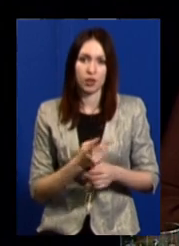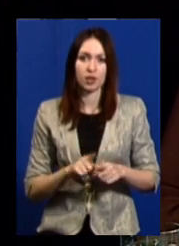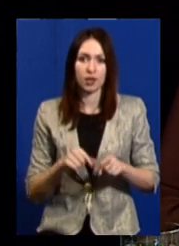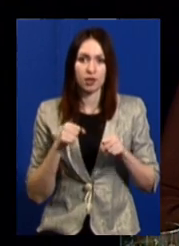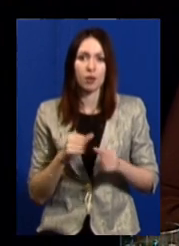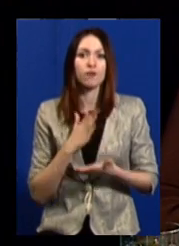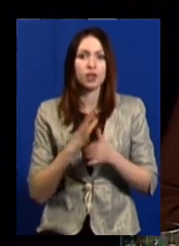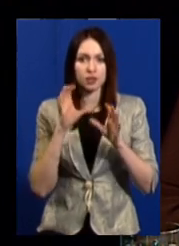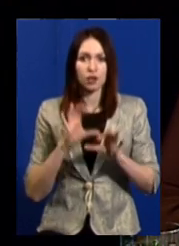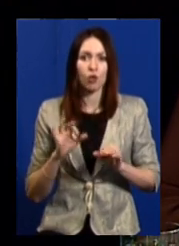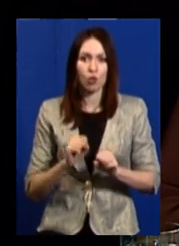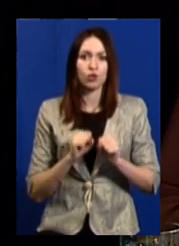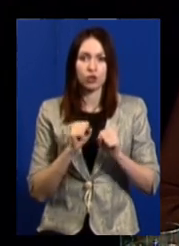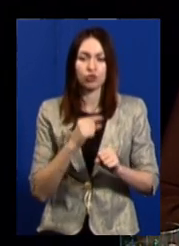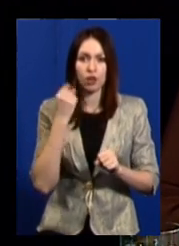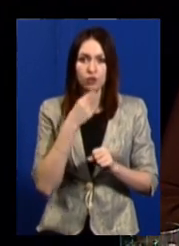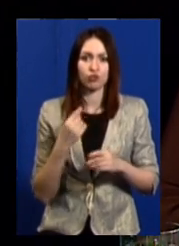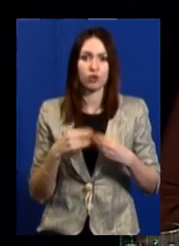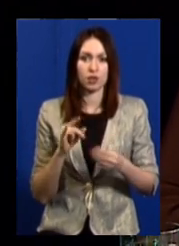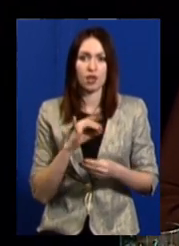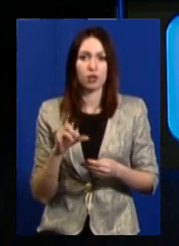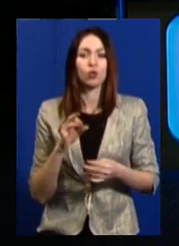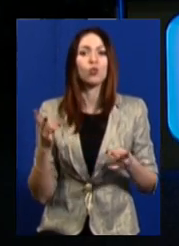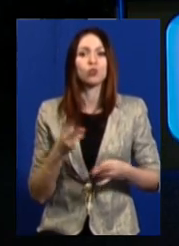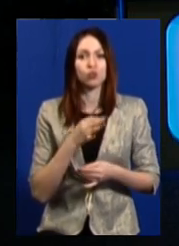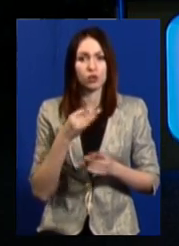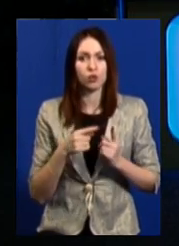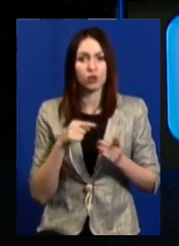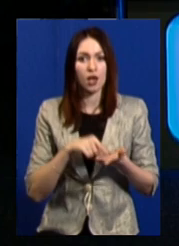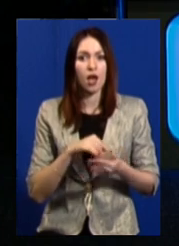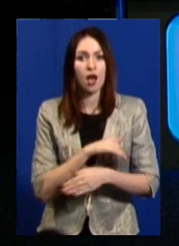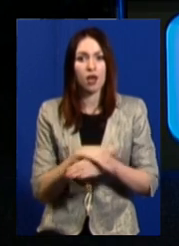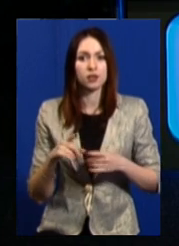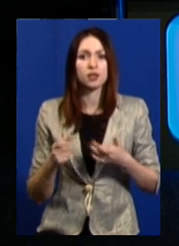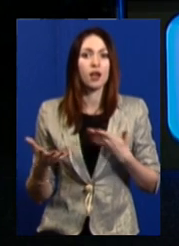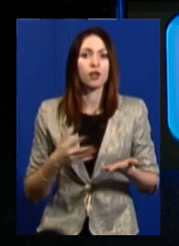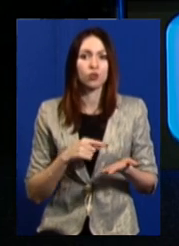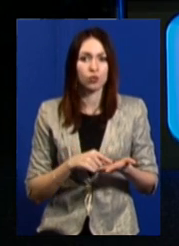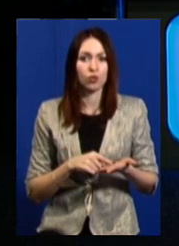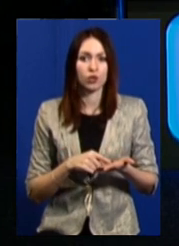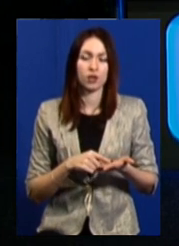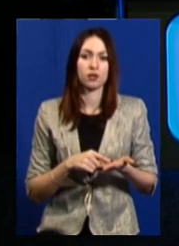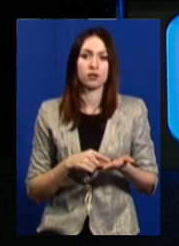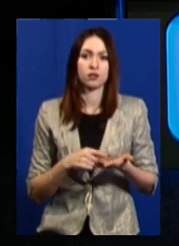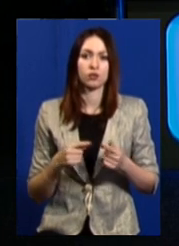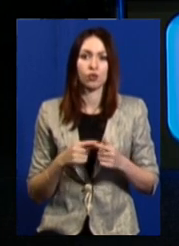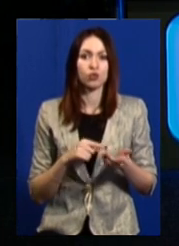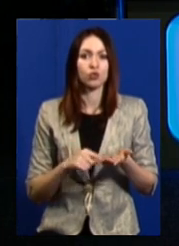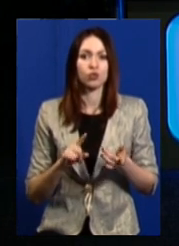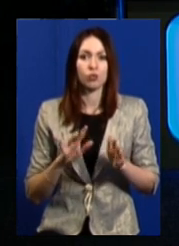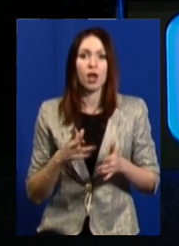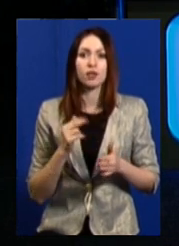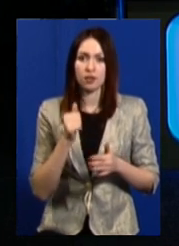Є закон про захист про персональні дани. Але треба вказати адресу, за якою відбувається, можливо, батьківське відбування. найчастіше,